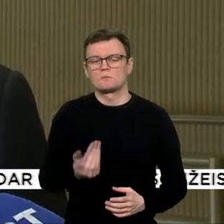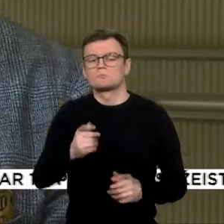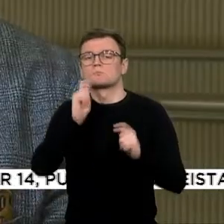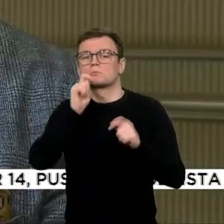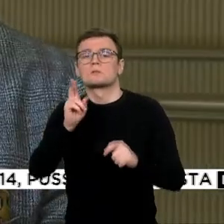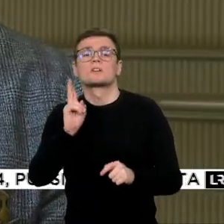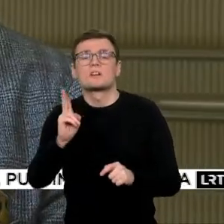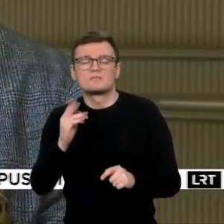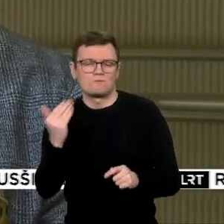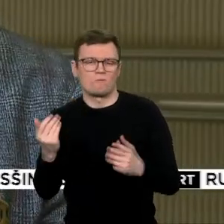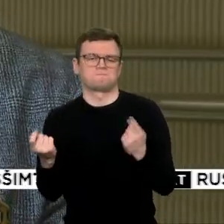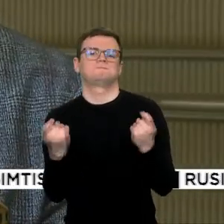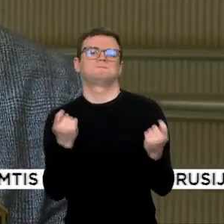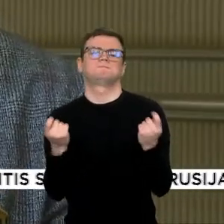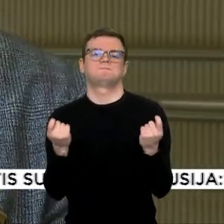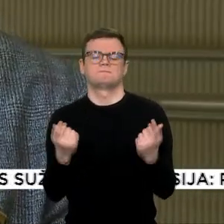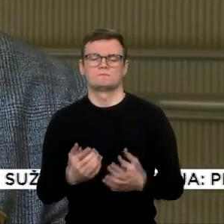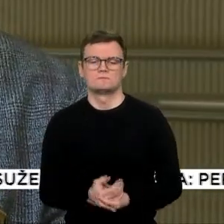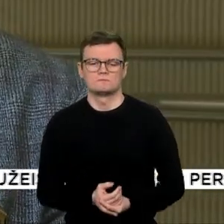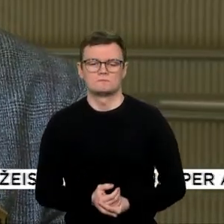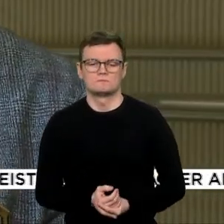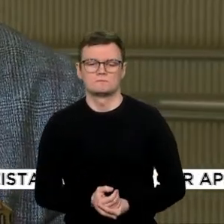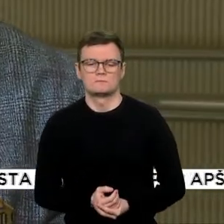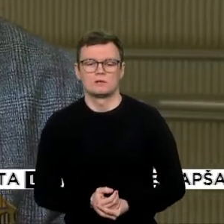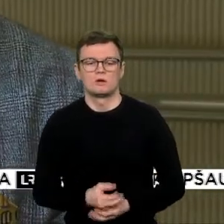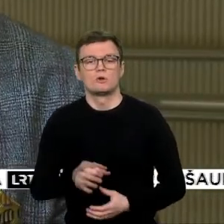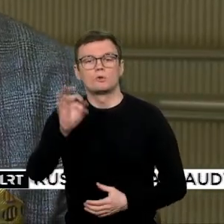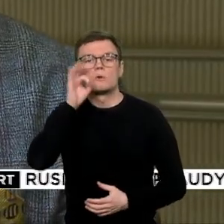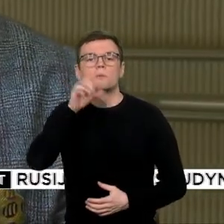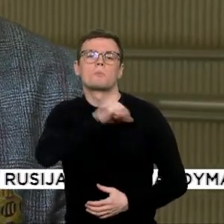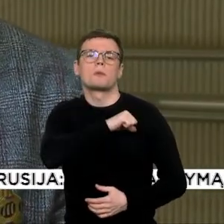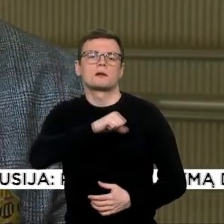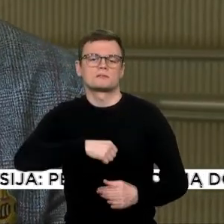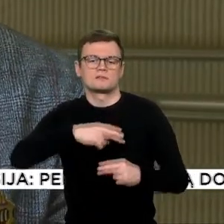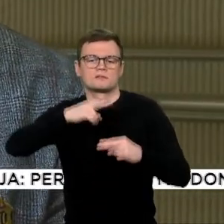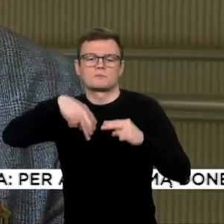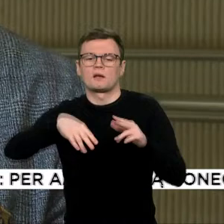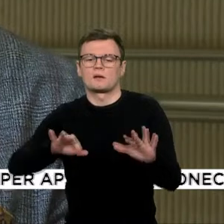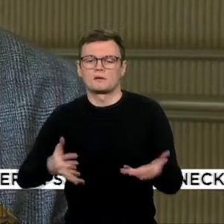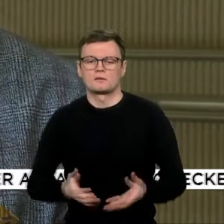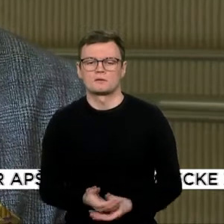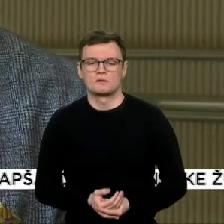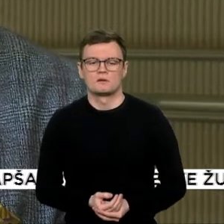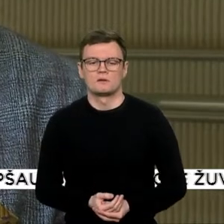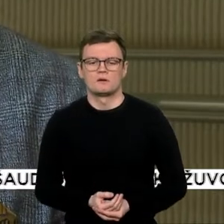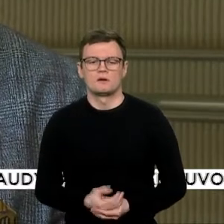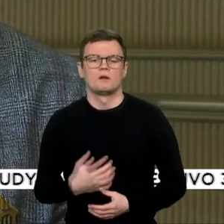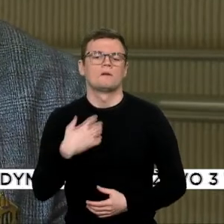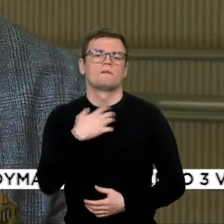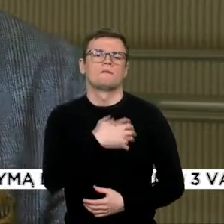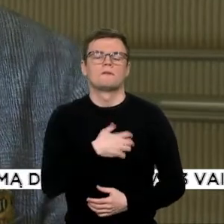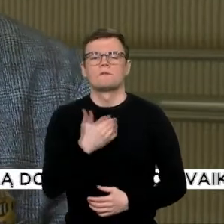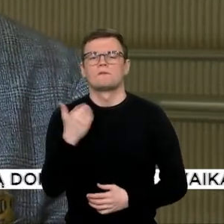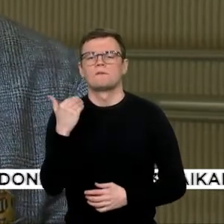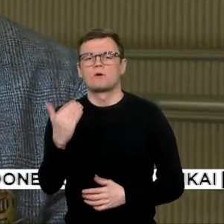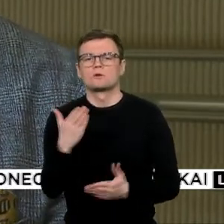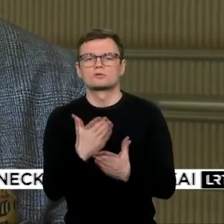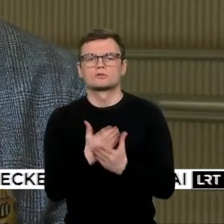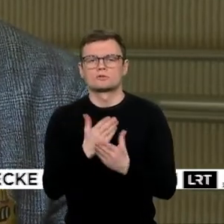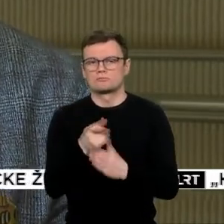dėktatorius. Tai, kad Lukašenka pats nusprendė nusikirsti tą labai svarbę importo rinką,